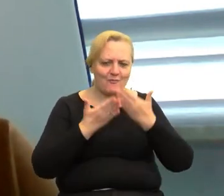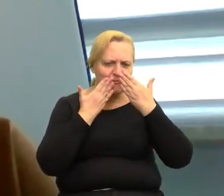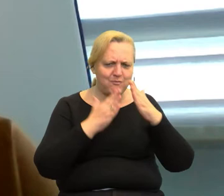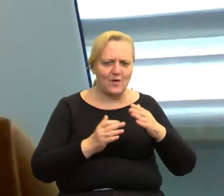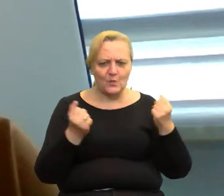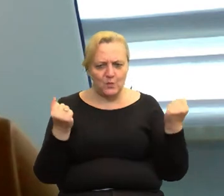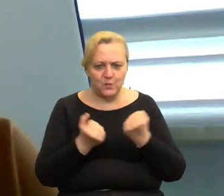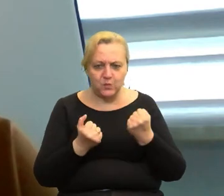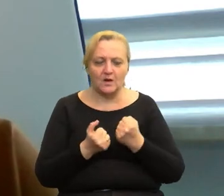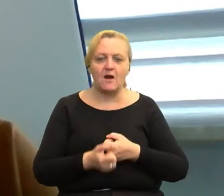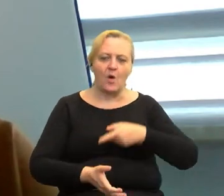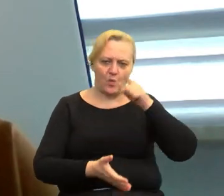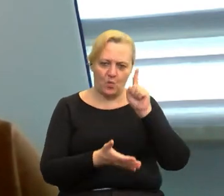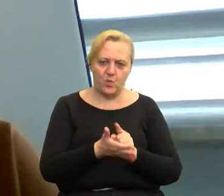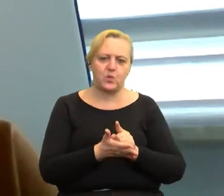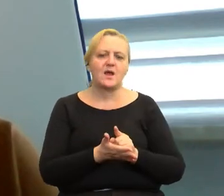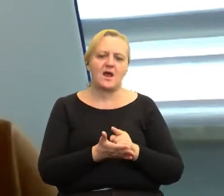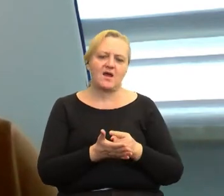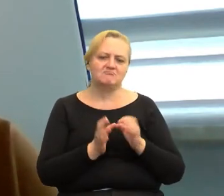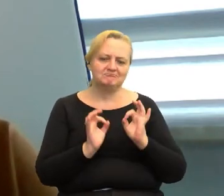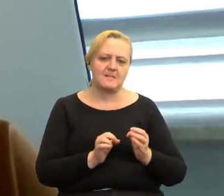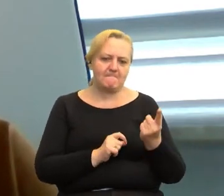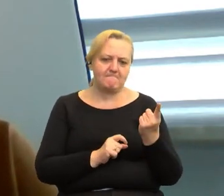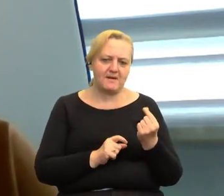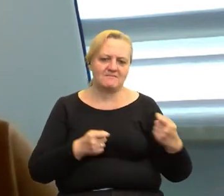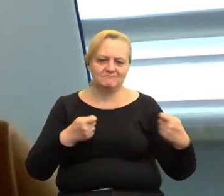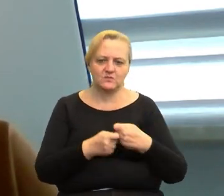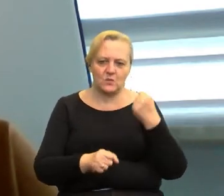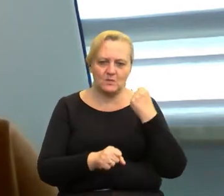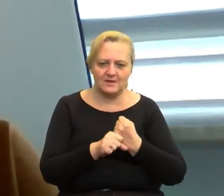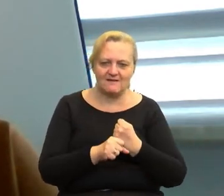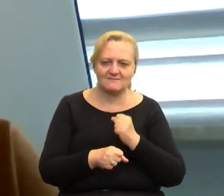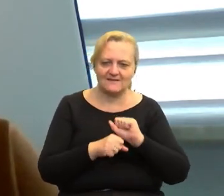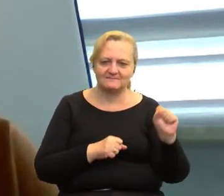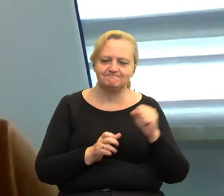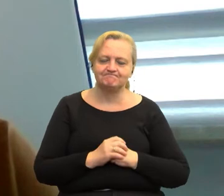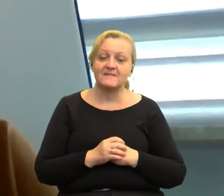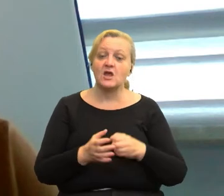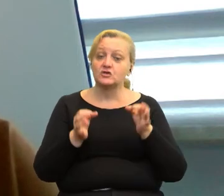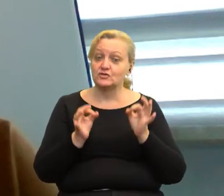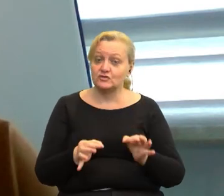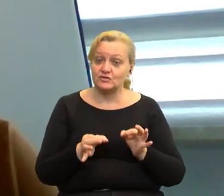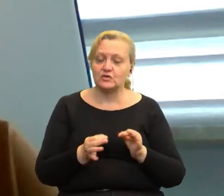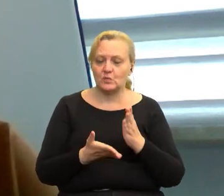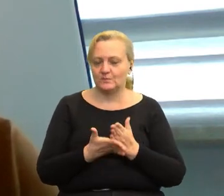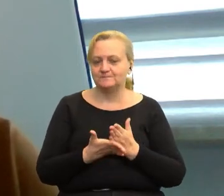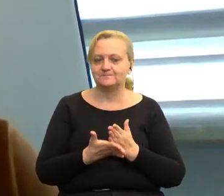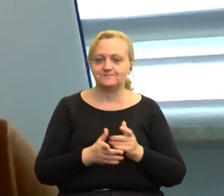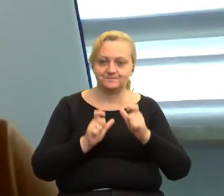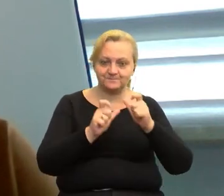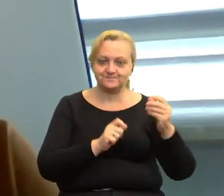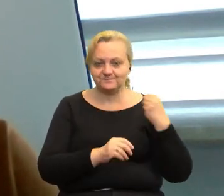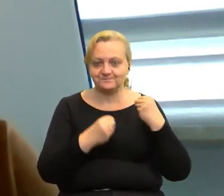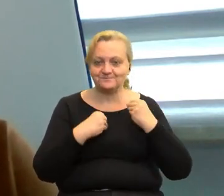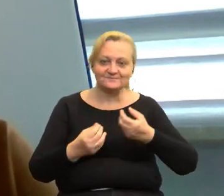duże, że udało nam się tych partnerów zachęcić do współpracy z nami. Na dzień dzisiejszy zresztą zgłasza się do nas